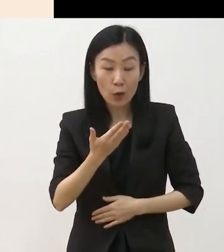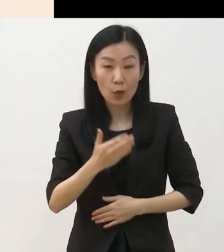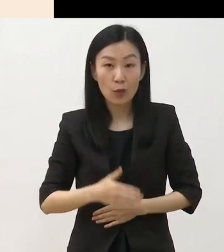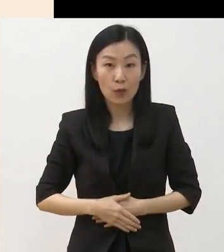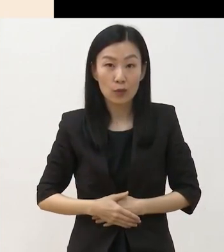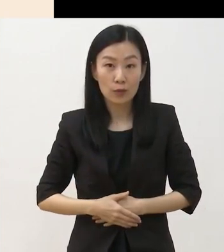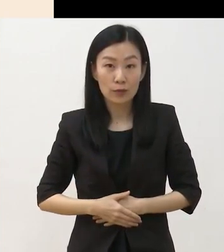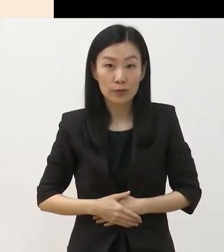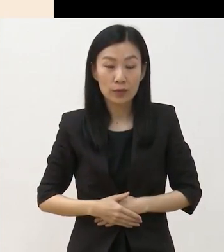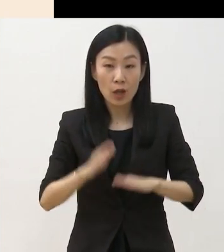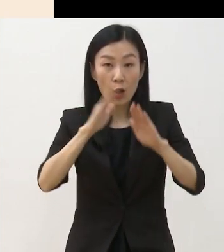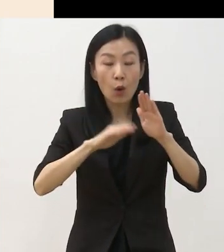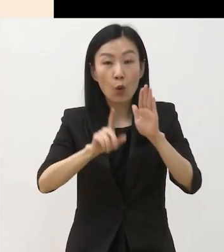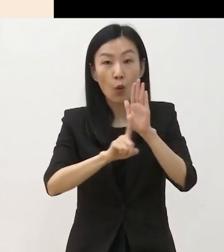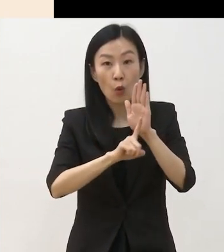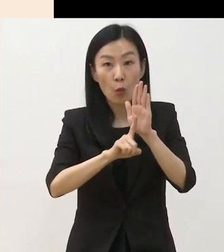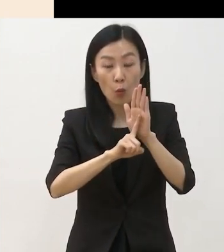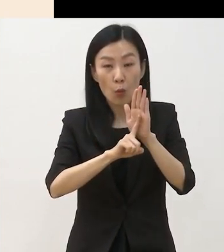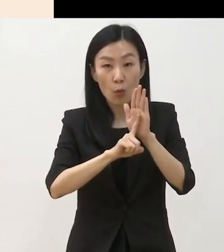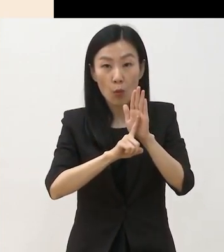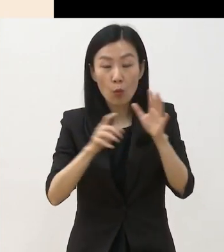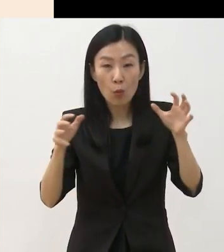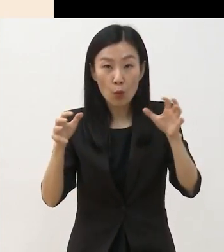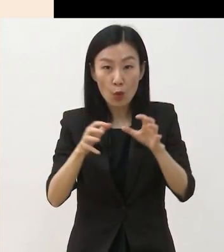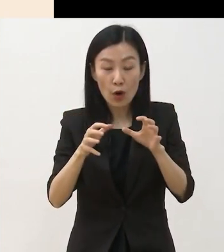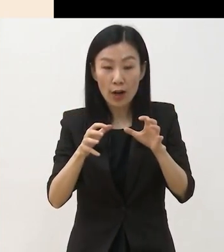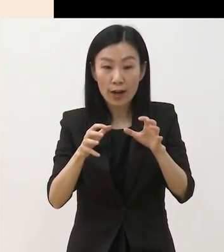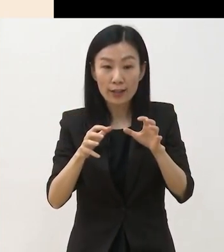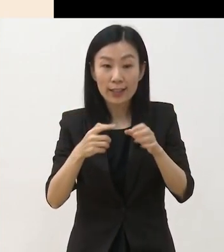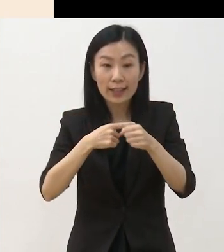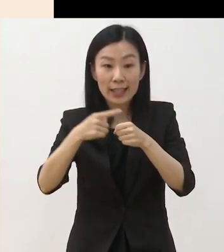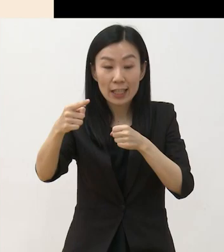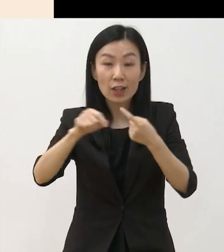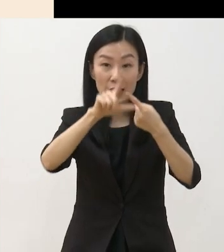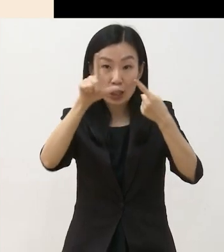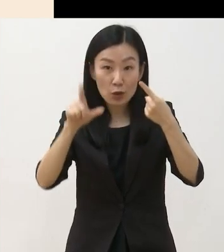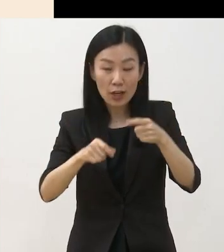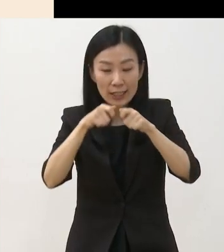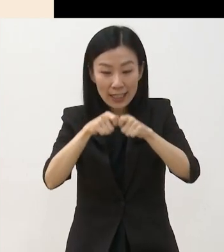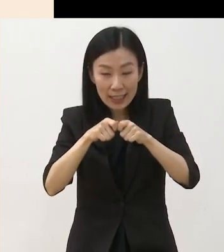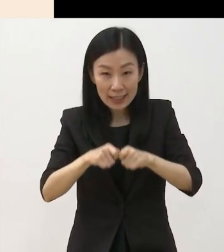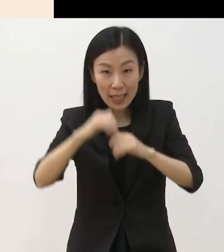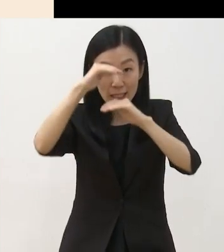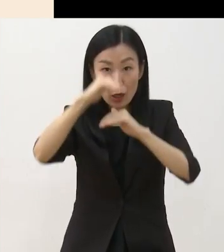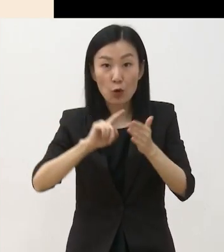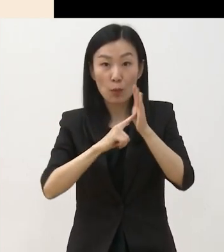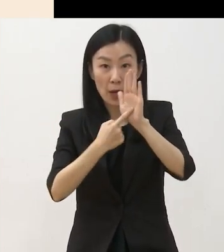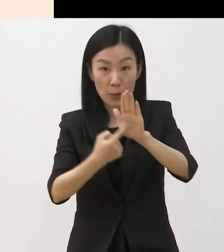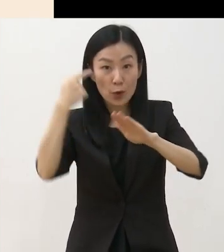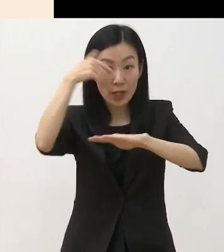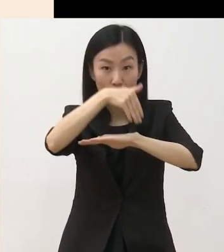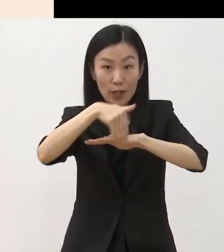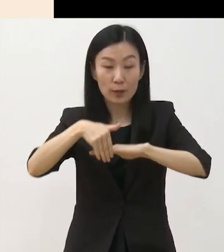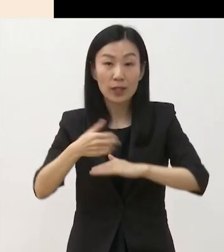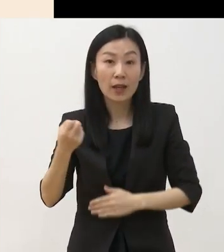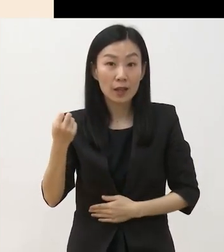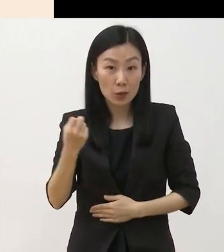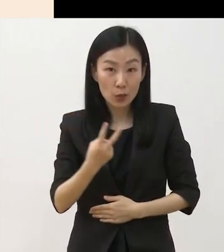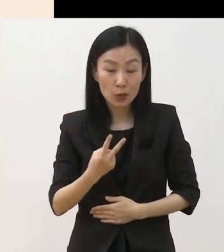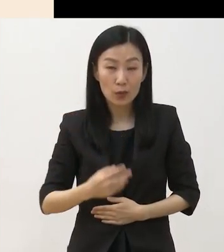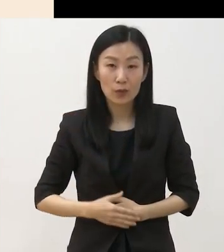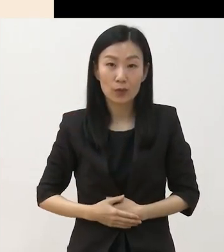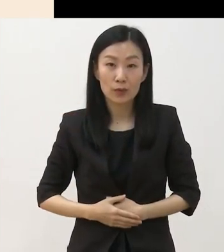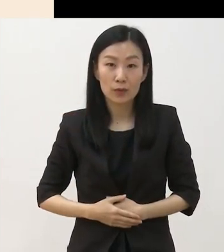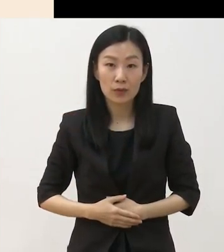진행되는 21년 1월에 세부적인 사업 계획을 발표할 예정입니다 또한